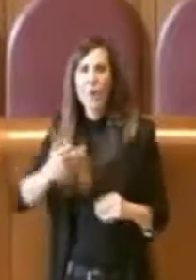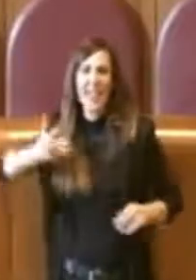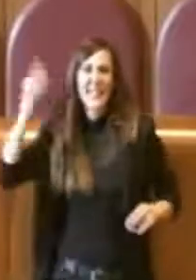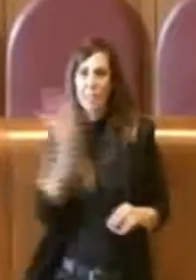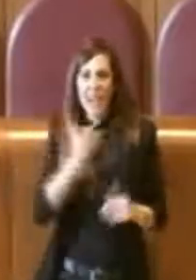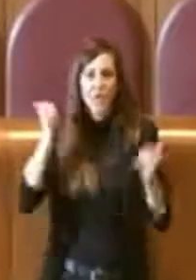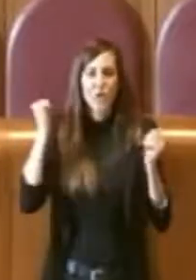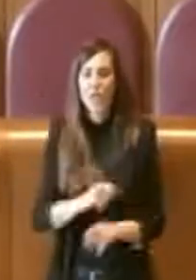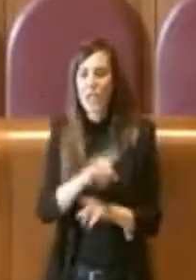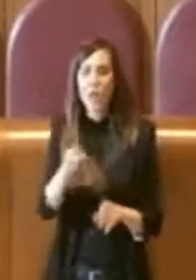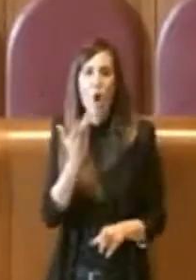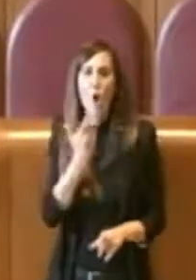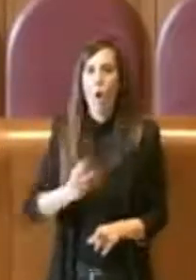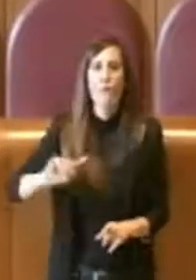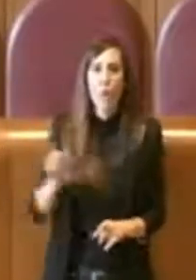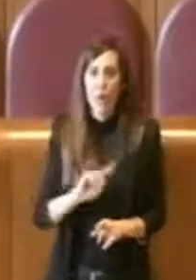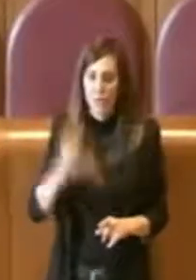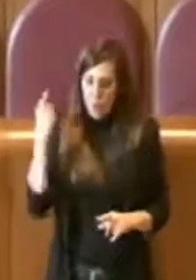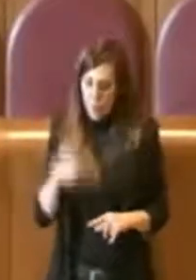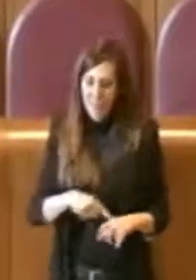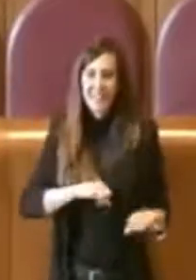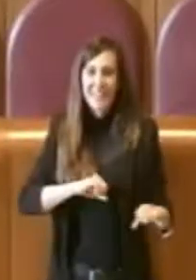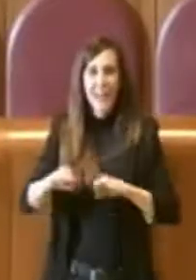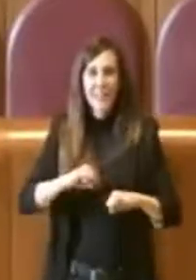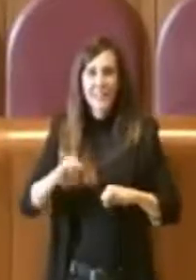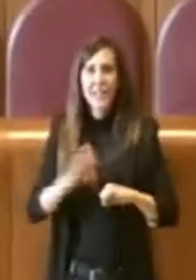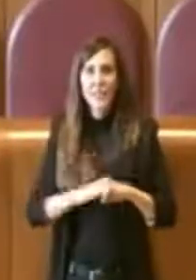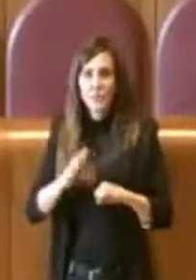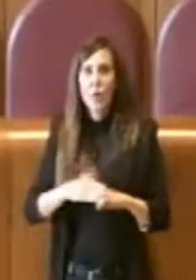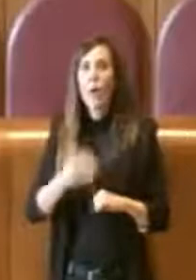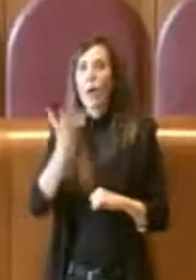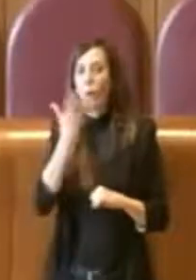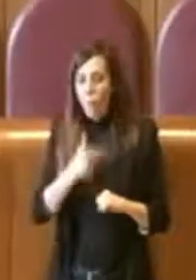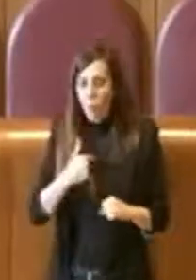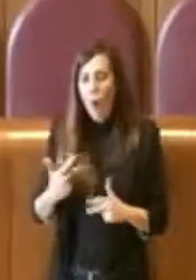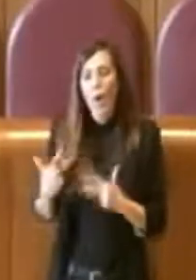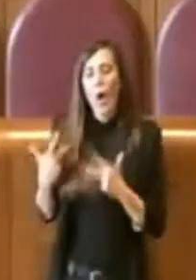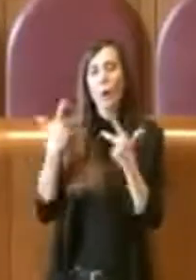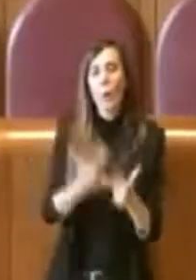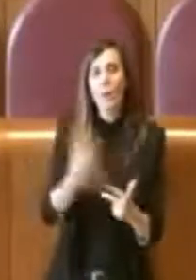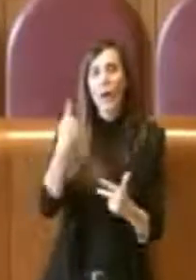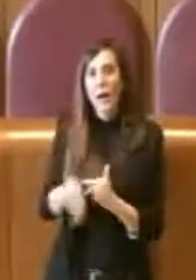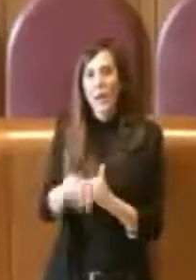volevano e questa amministrazione la sta riportando sulla giusta via. Grazie Presidente.